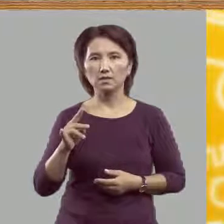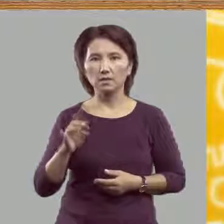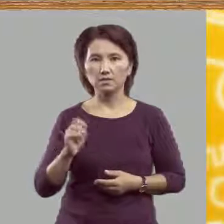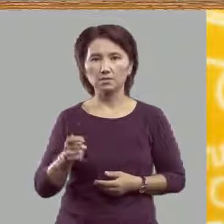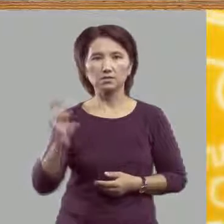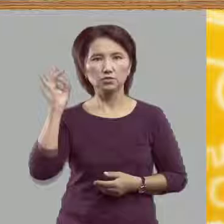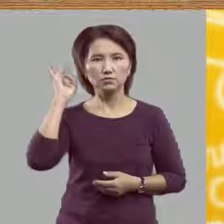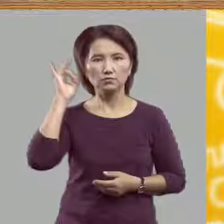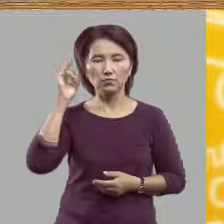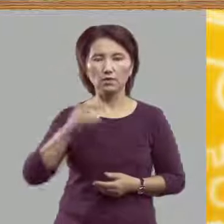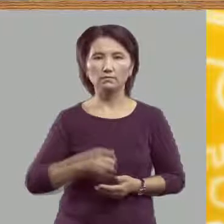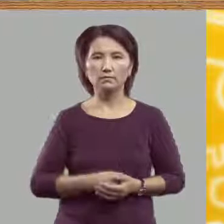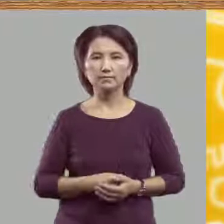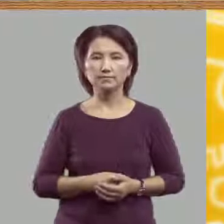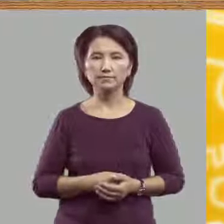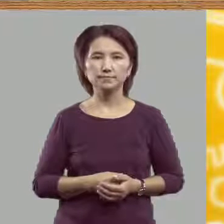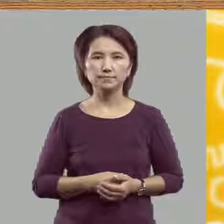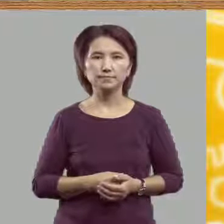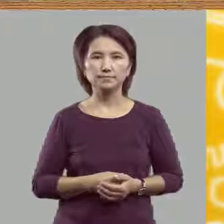звуков.